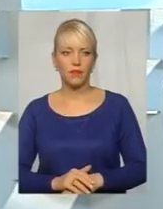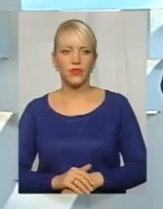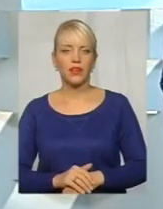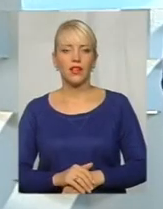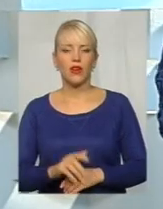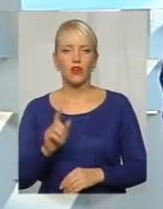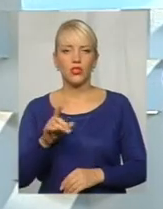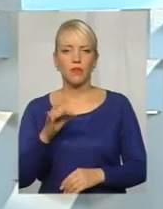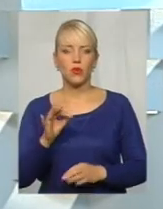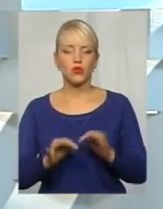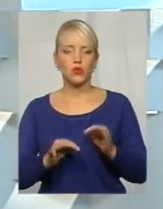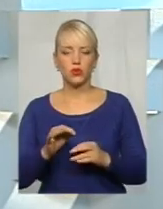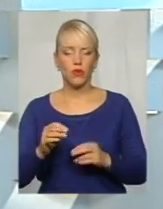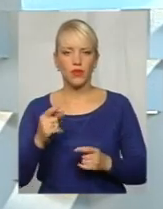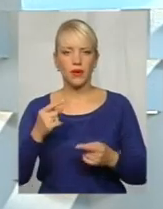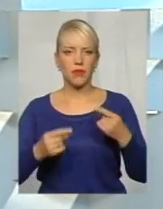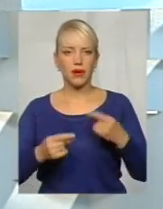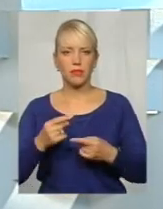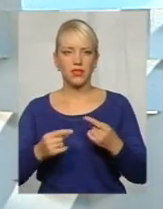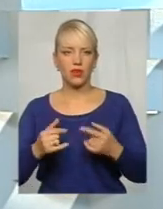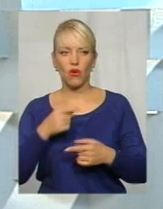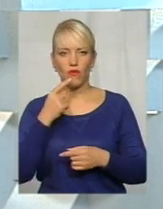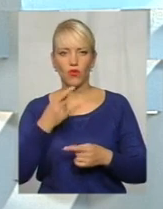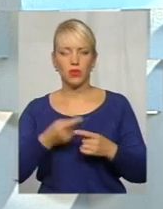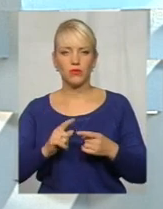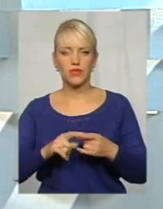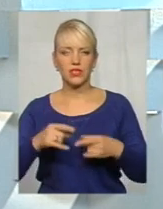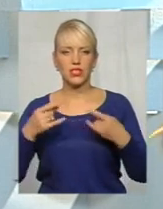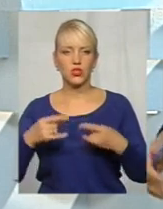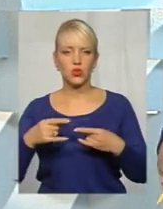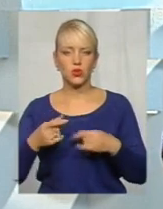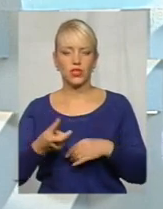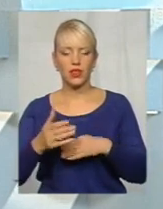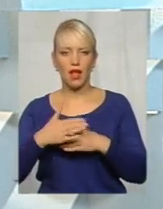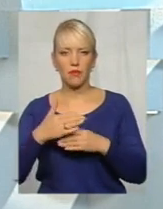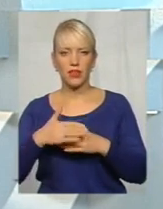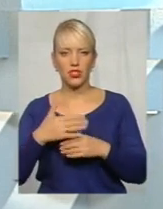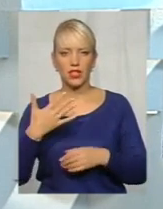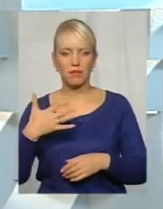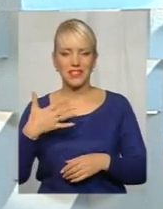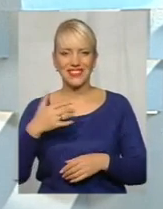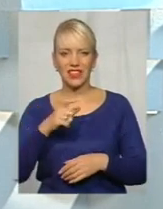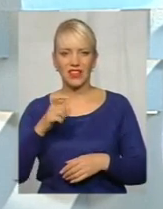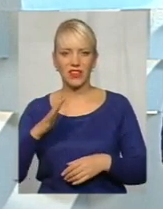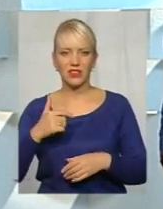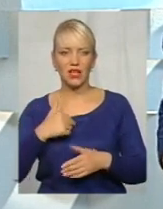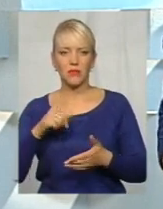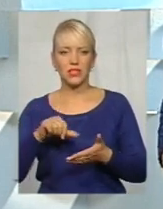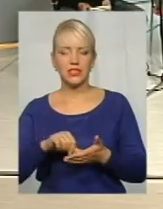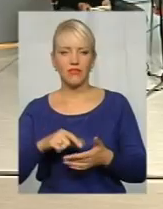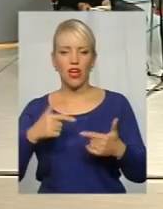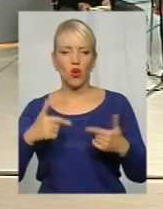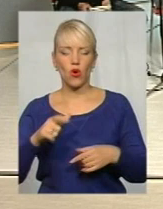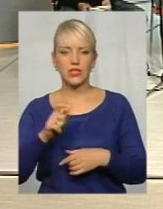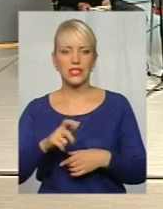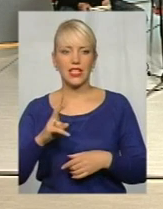Отже, про судові перепитії говоримо в цій студії найближчих 50 хвилин. Я представляю гостей, які